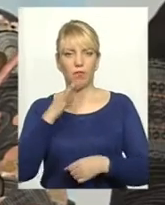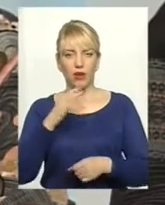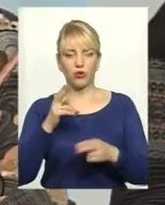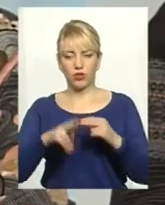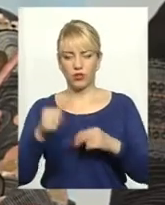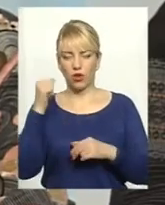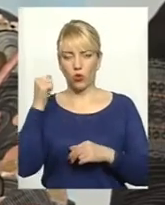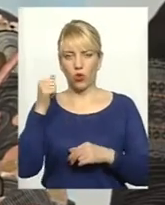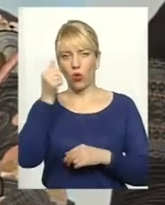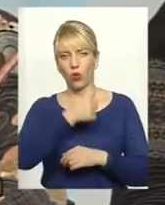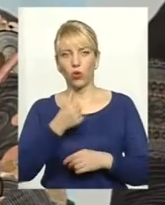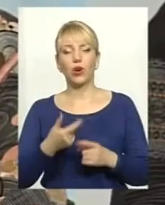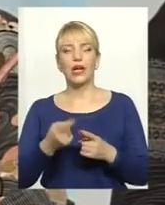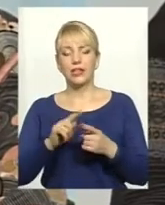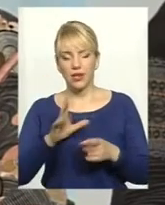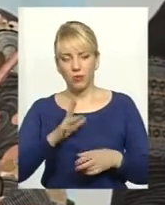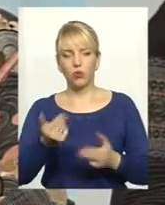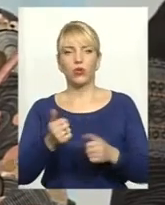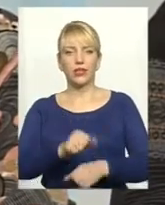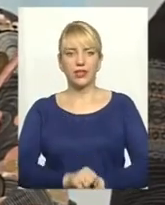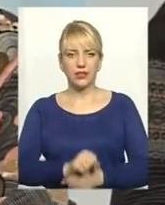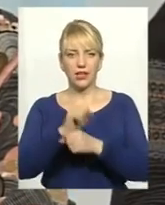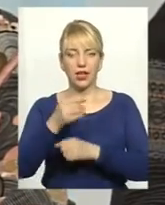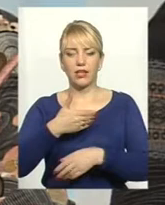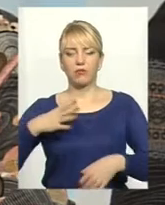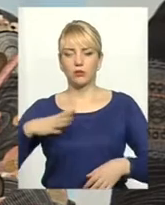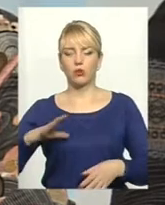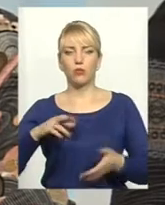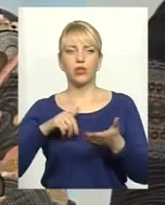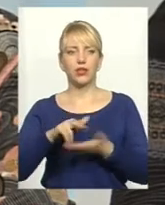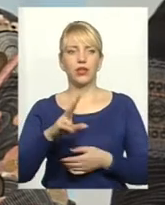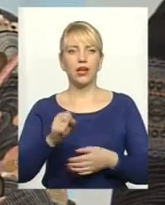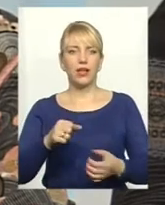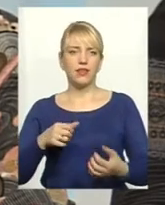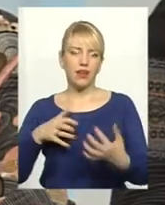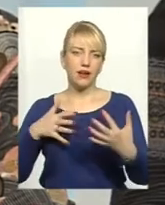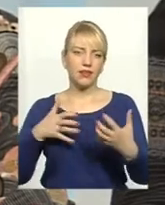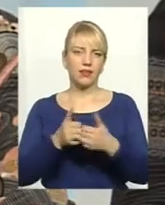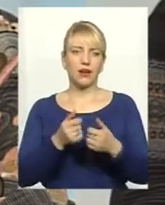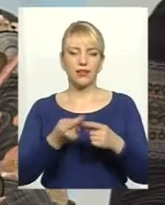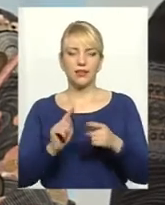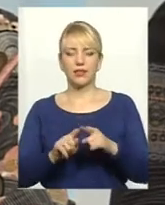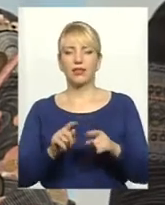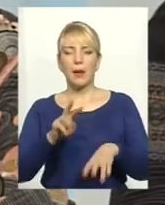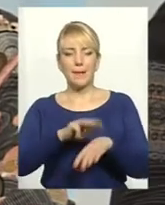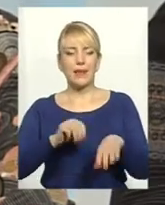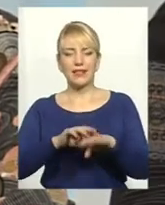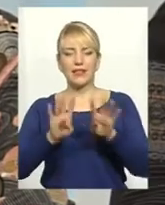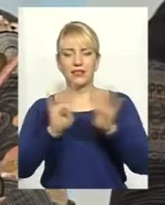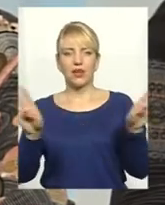страйки були, це були, і ми змушені були йти в якийсь мірі і на таран тих кордонів міліцейських, які були виставлені.